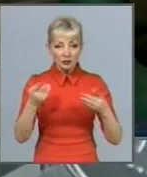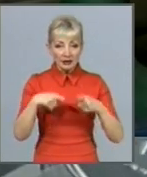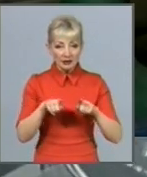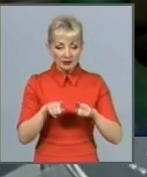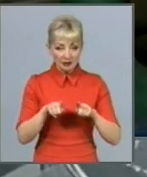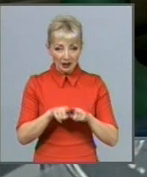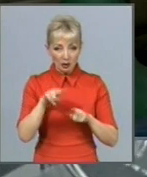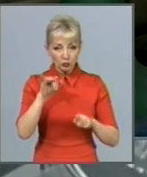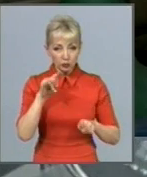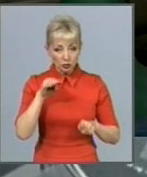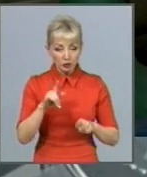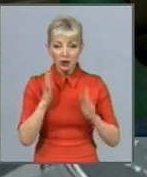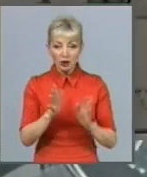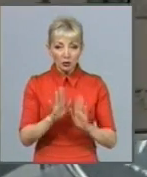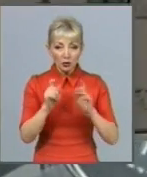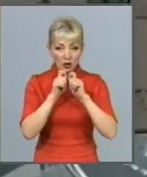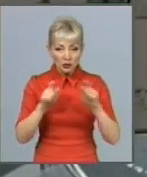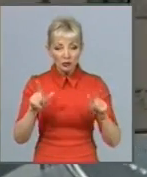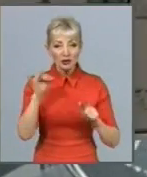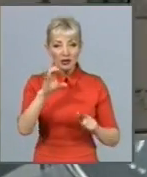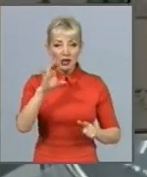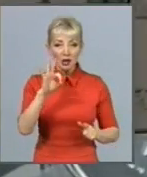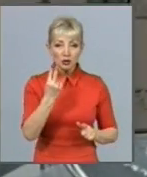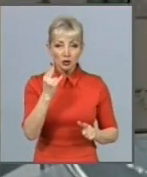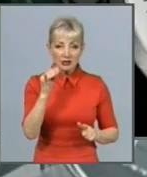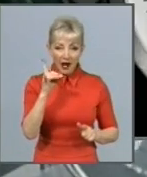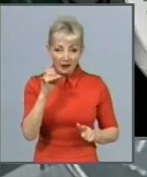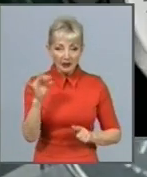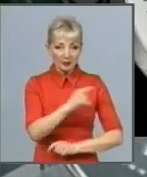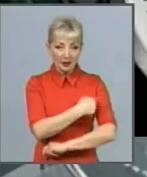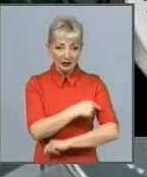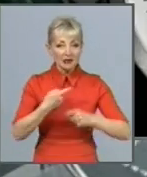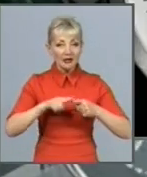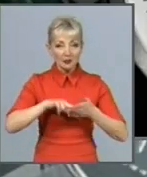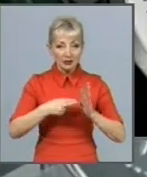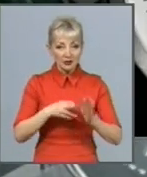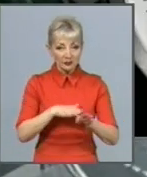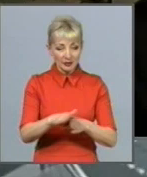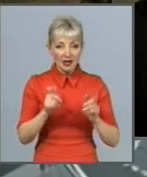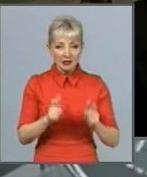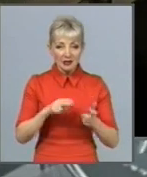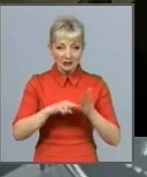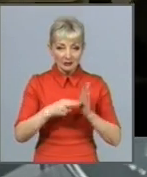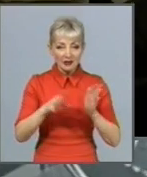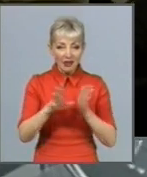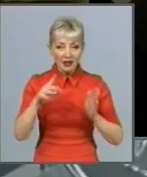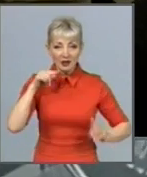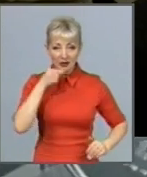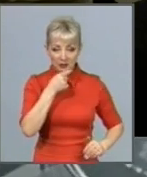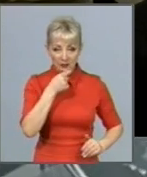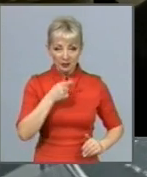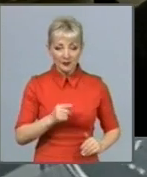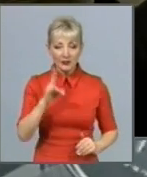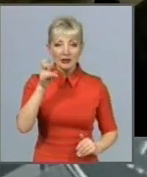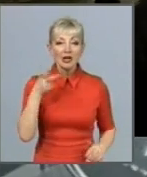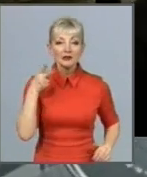навчальні заклади, а й соціальні та медичні. Все це планують робити в рамках програми з енергозбереження. На 2020 рік ми